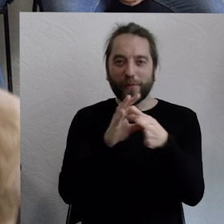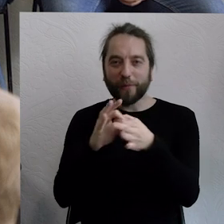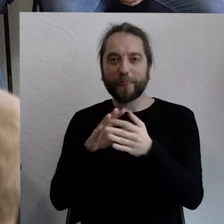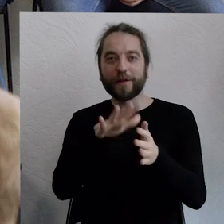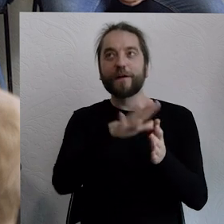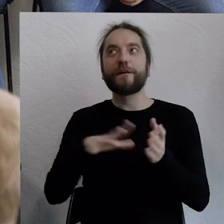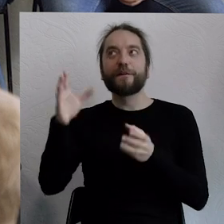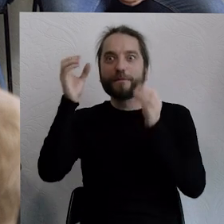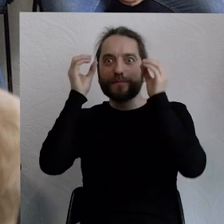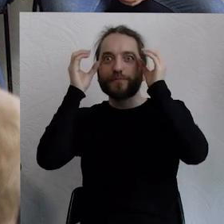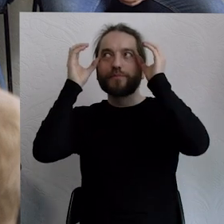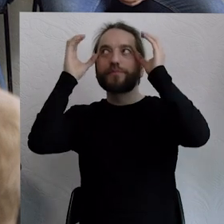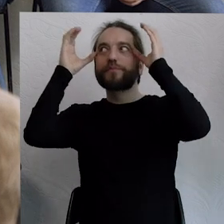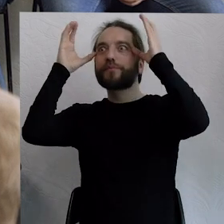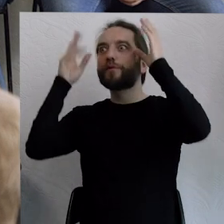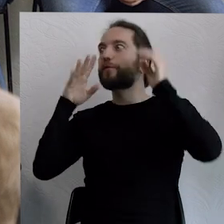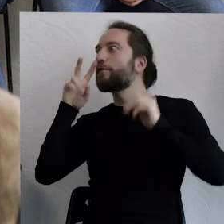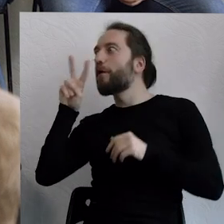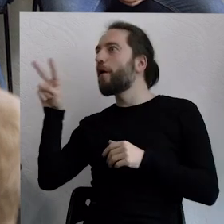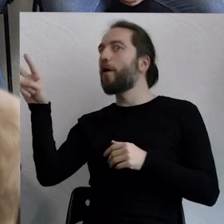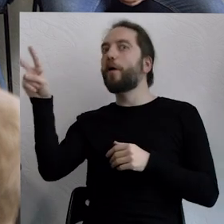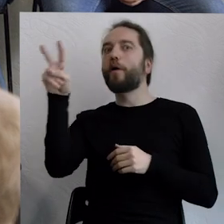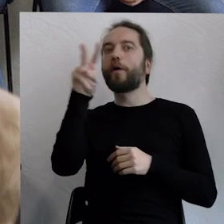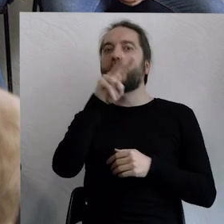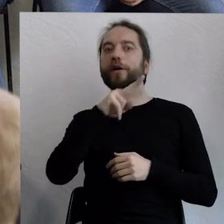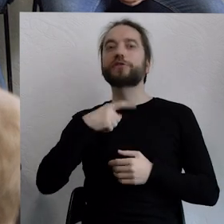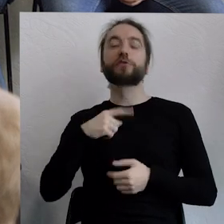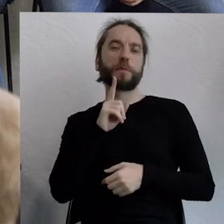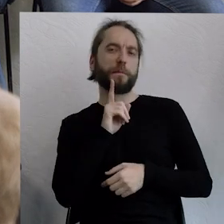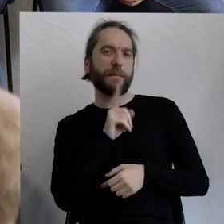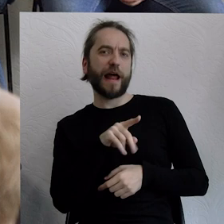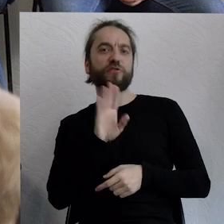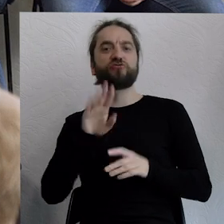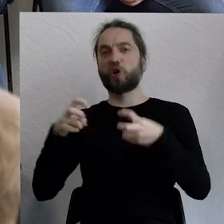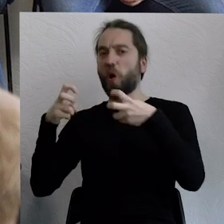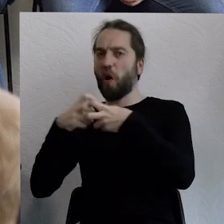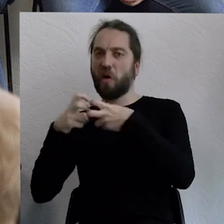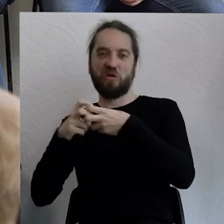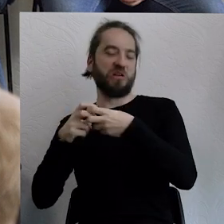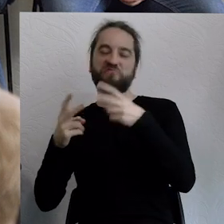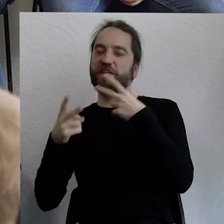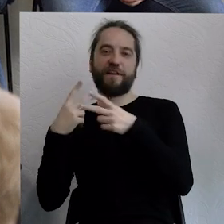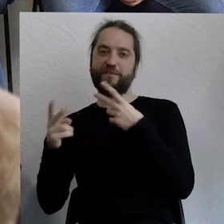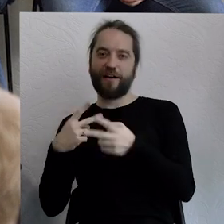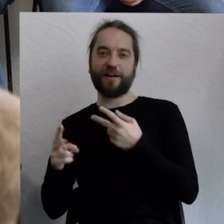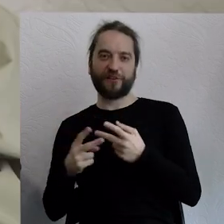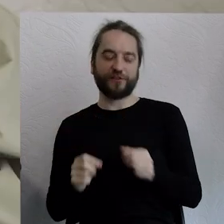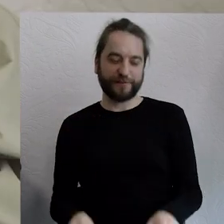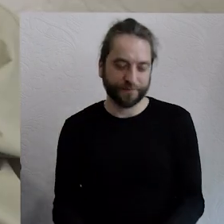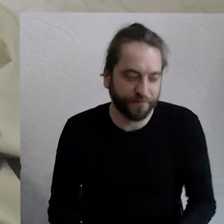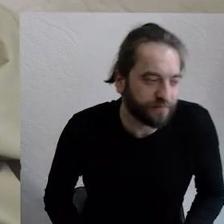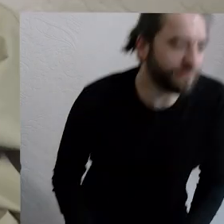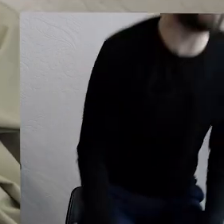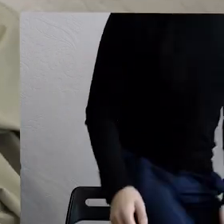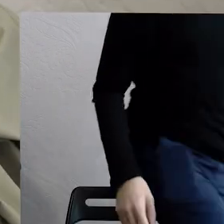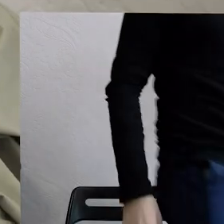wiedzę, która się nabudowuje wokół nich. Czy to będzie VR-owe, czy to będzie fizyczne, to już same o tym decydują. I też decydują